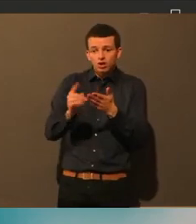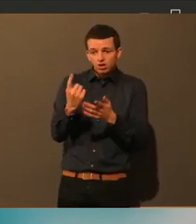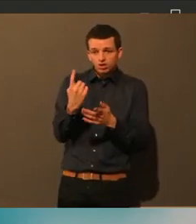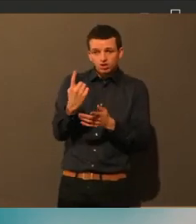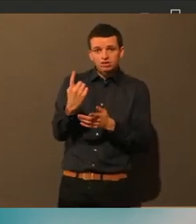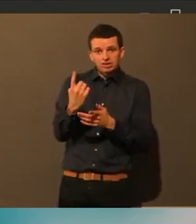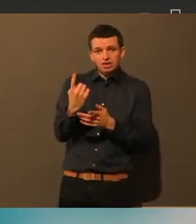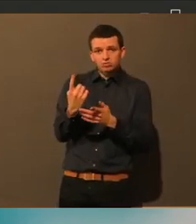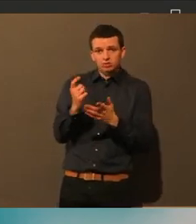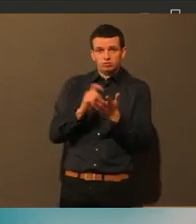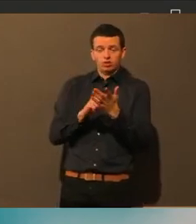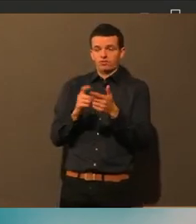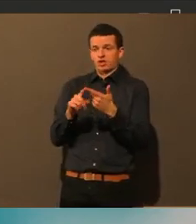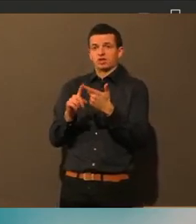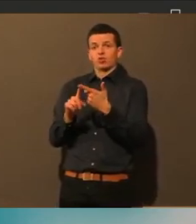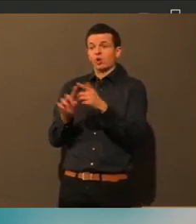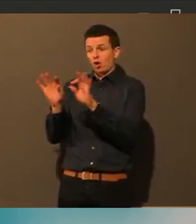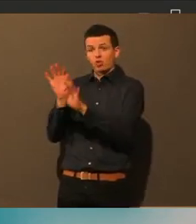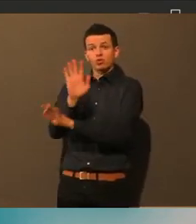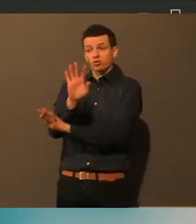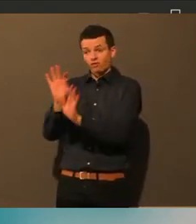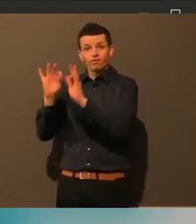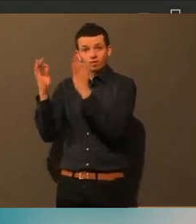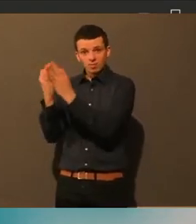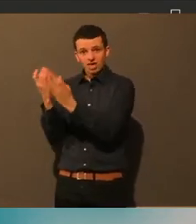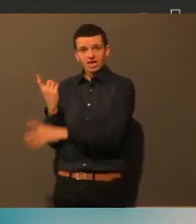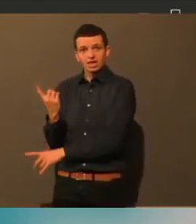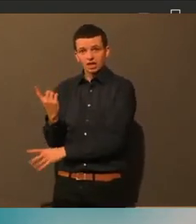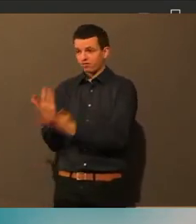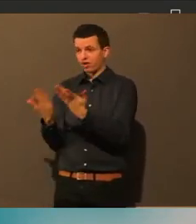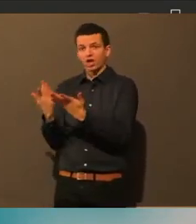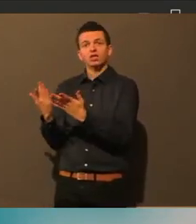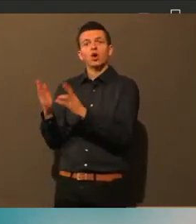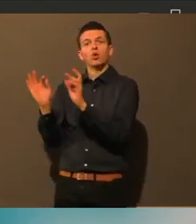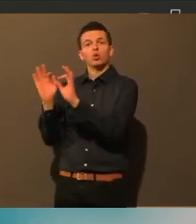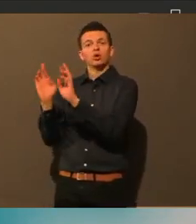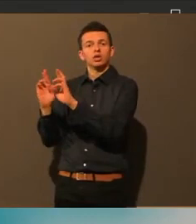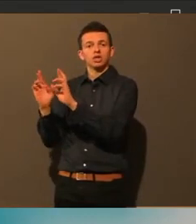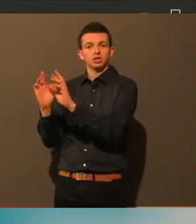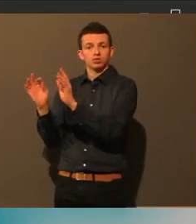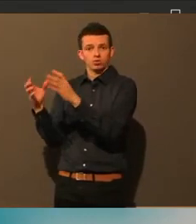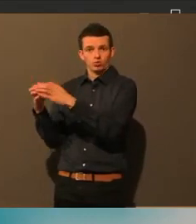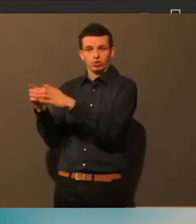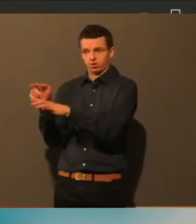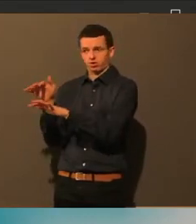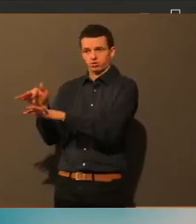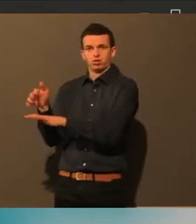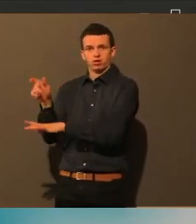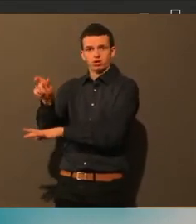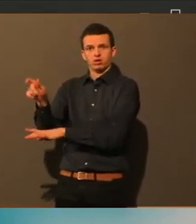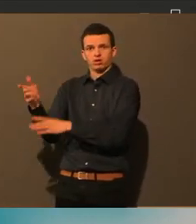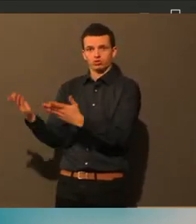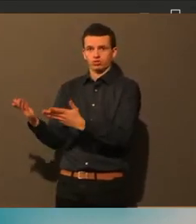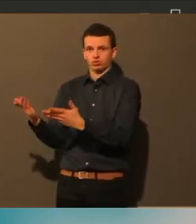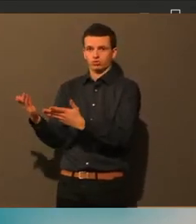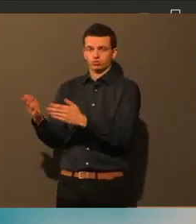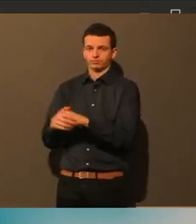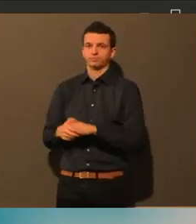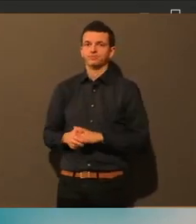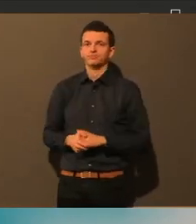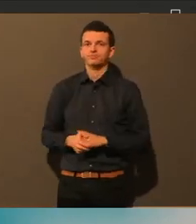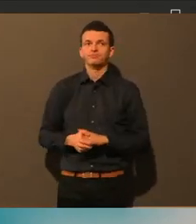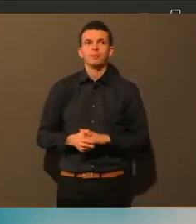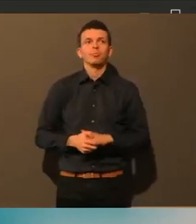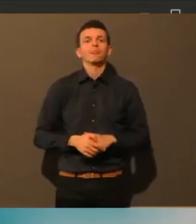es doch eigentlich auch ein Thema, was man individuell klären oder regeln kann. Naja,